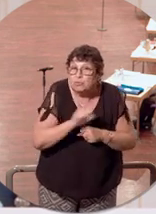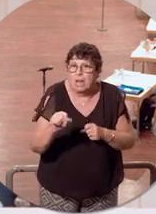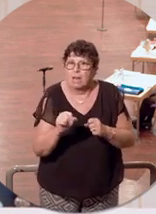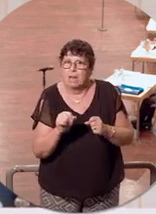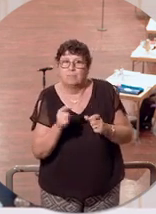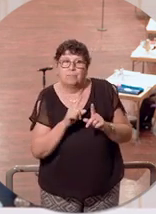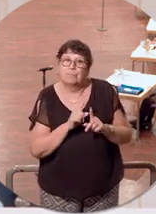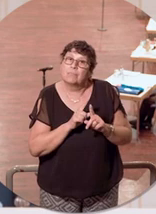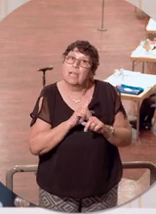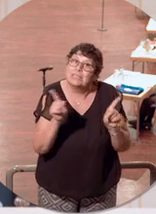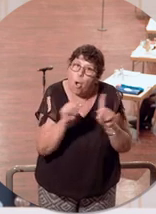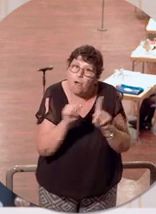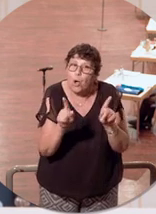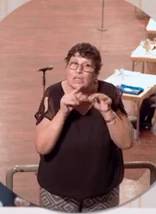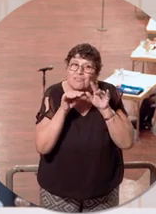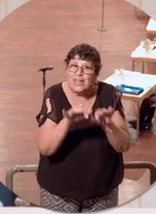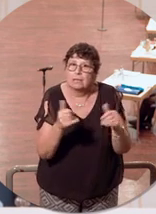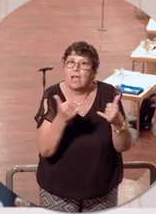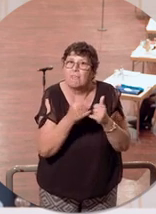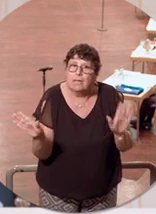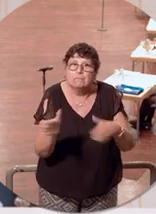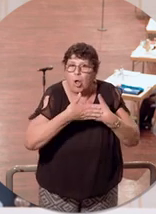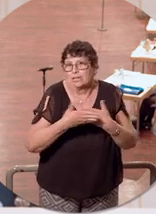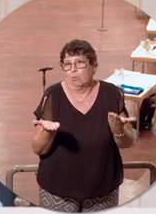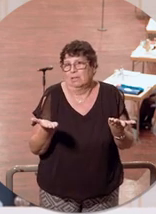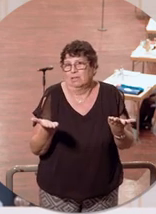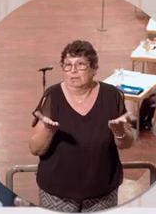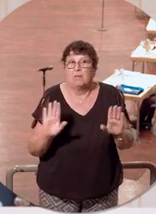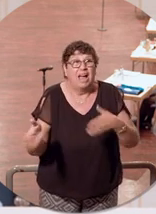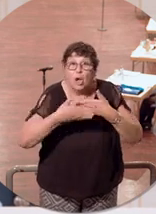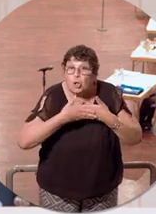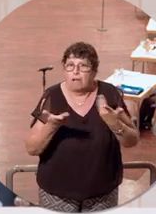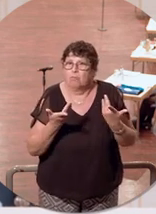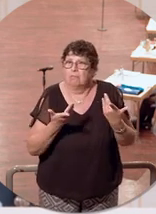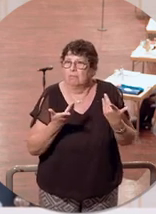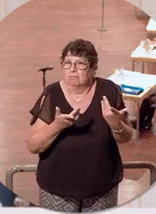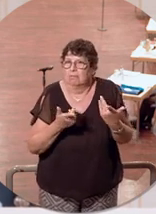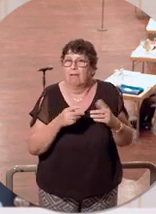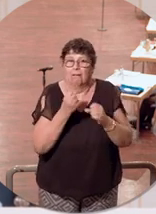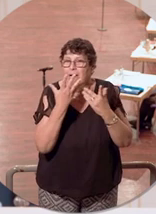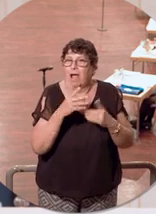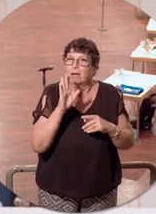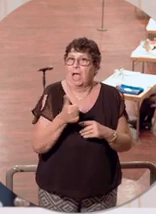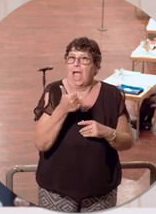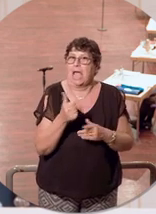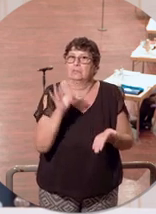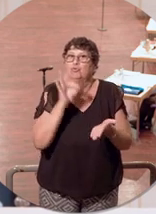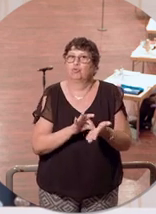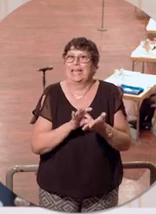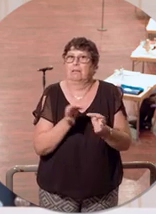nicht so unmittelbar wirkt, wie eine Lockdown-Strategie. Der Lockdown, der gilt ab einem Stichtag.